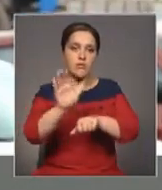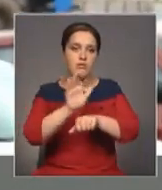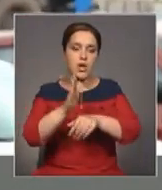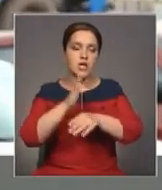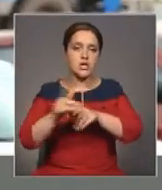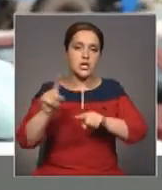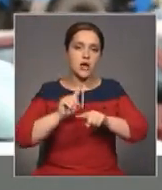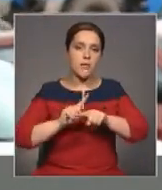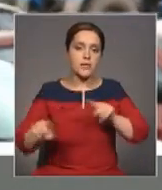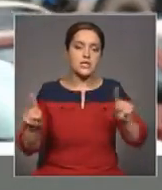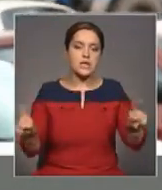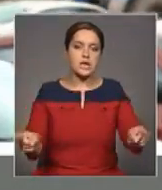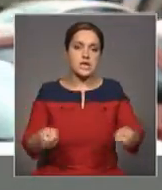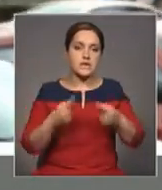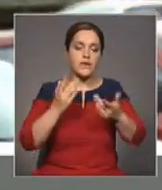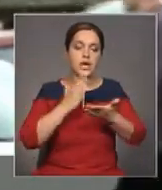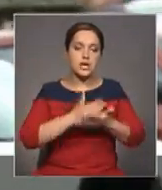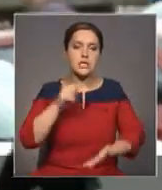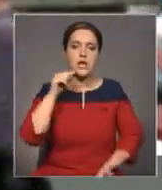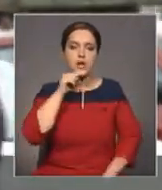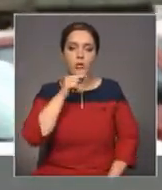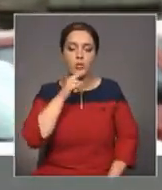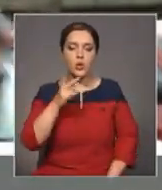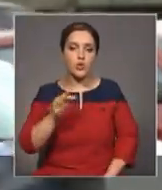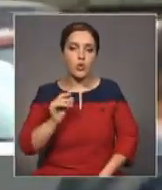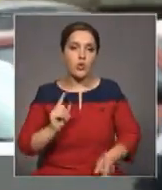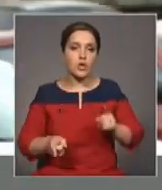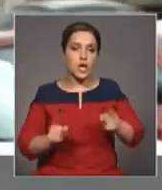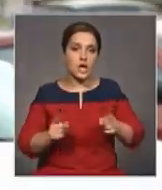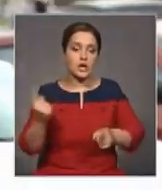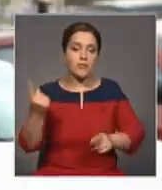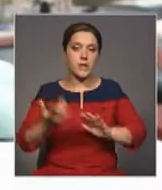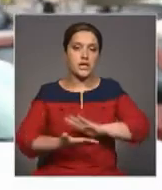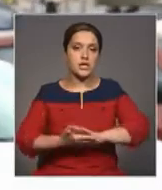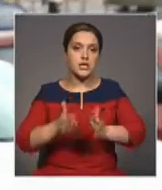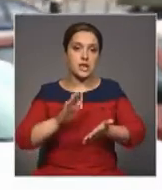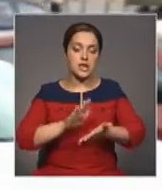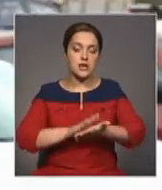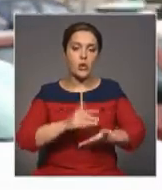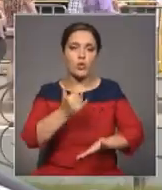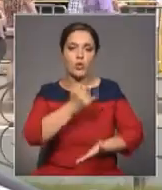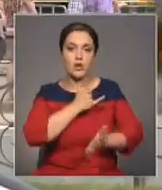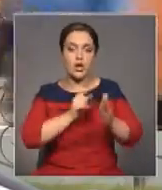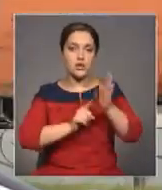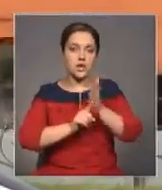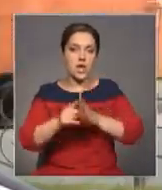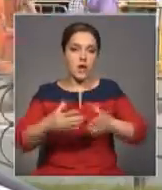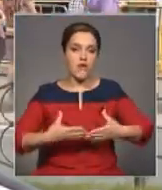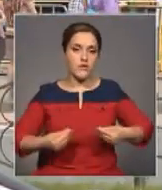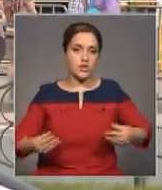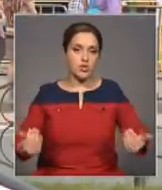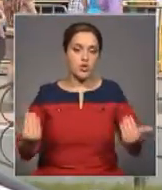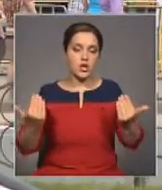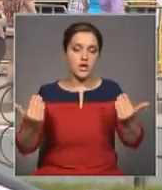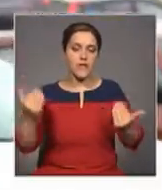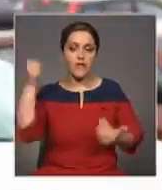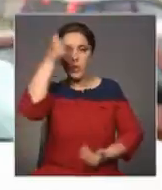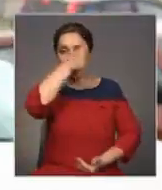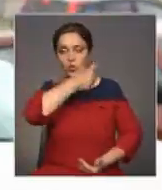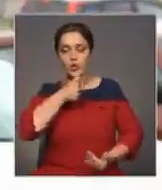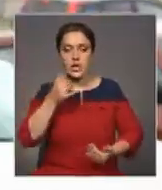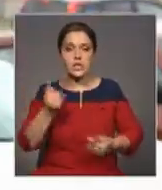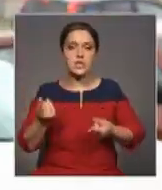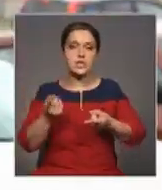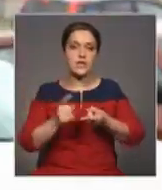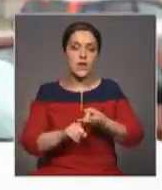динамичная развивающаяся экономика. Но реально первые сделки у нас пошли весной этого года. Конечно, это связано и с тем, что